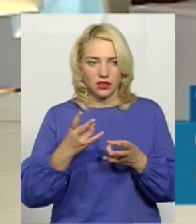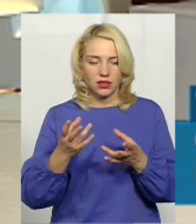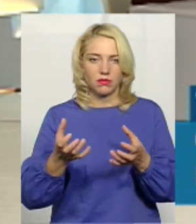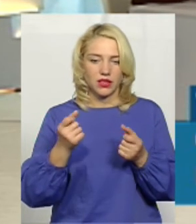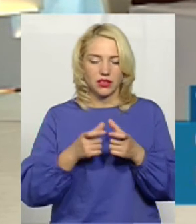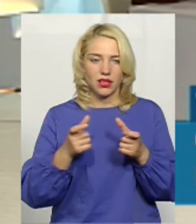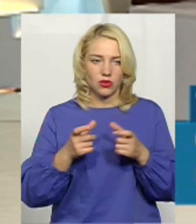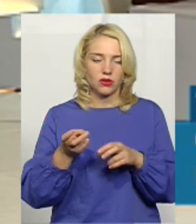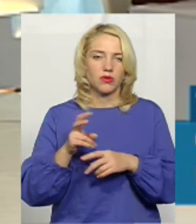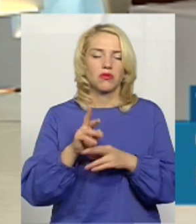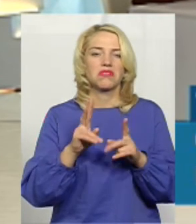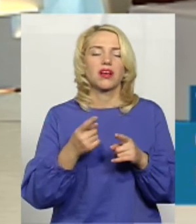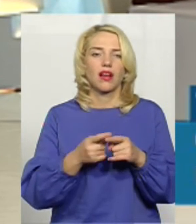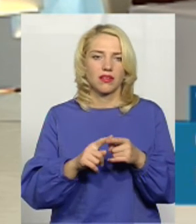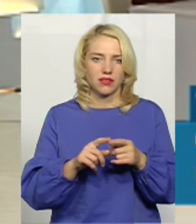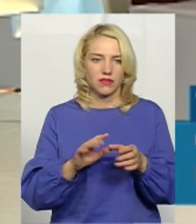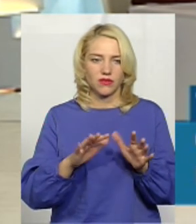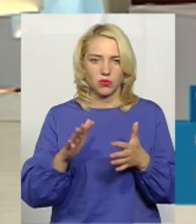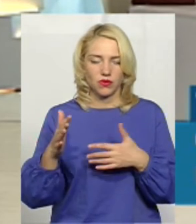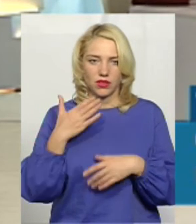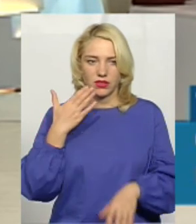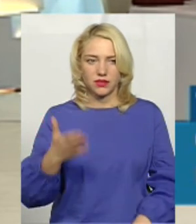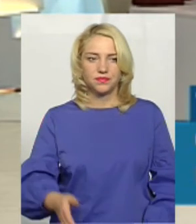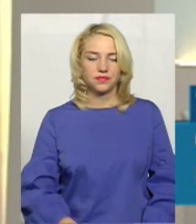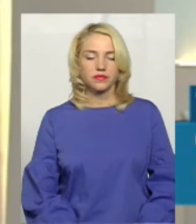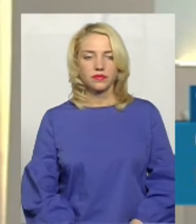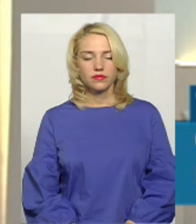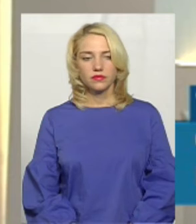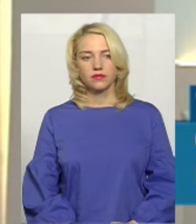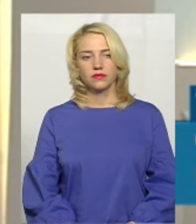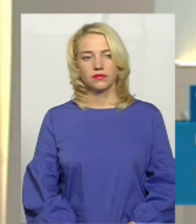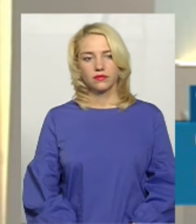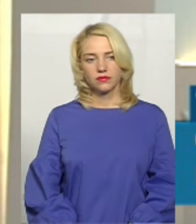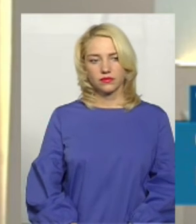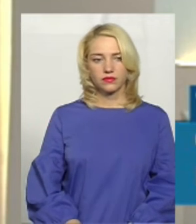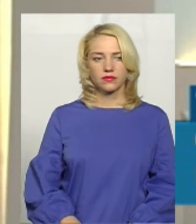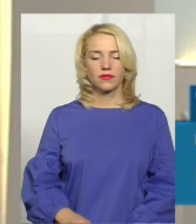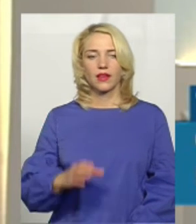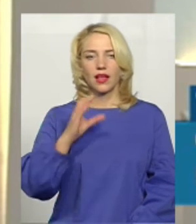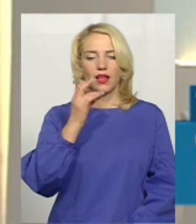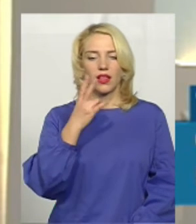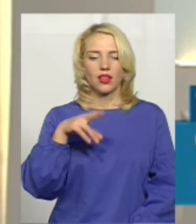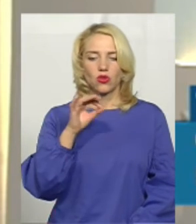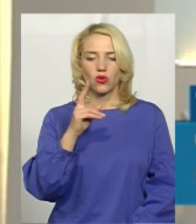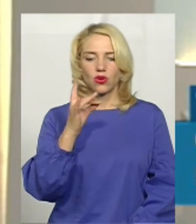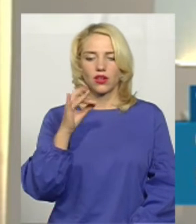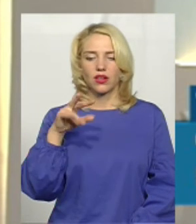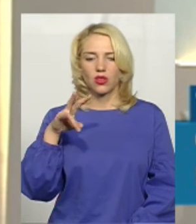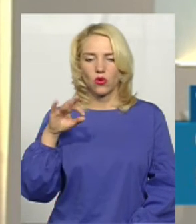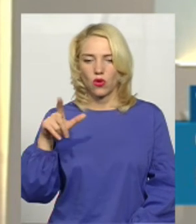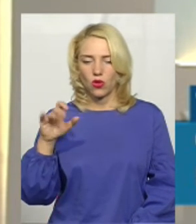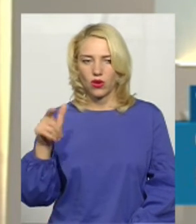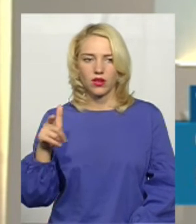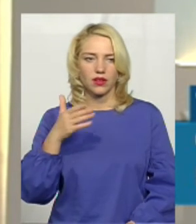брати талон, приходити, як це відбувається. Така ж сама ситуація. Не така, но ендокринологи, немає запису до